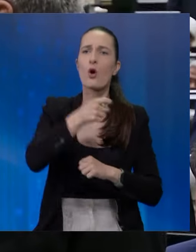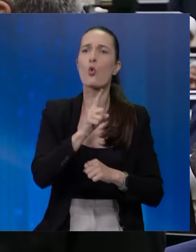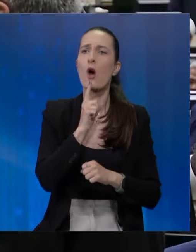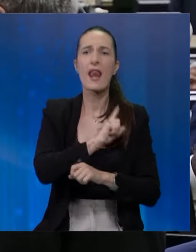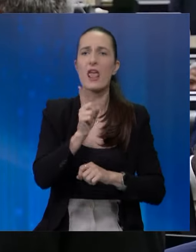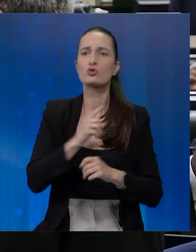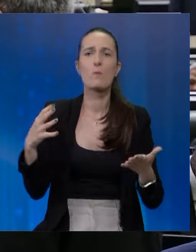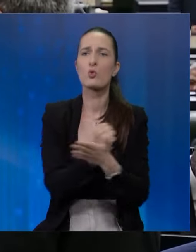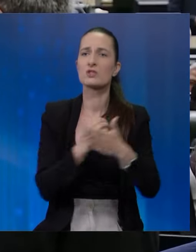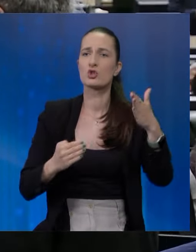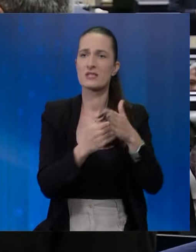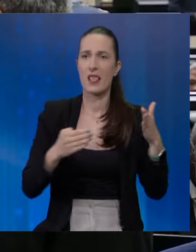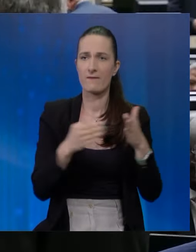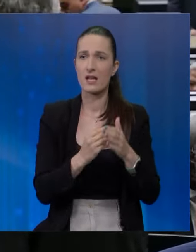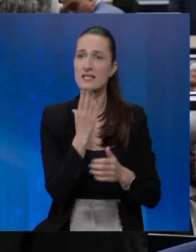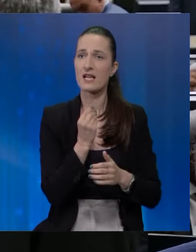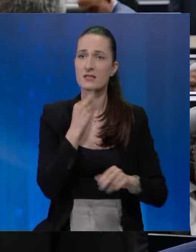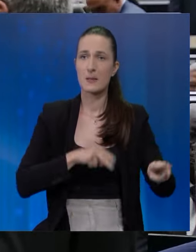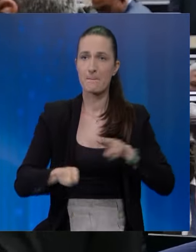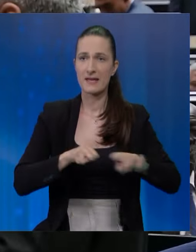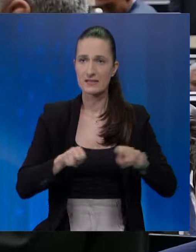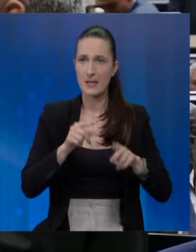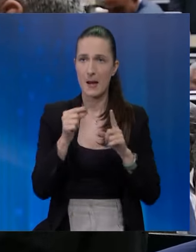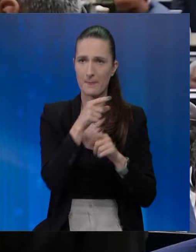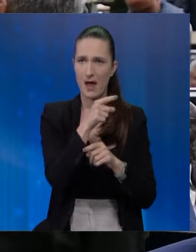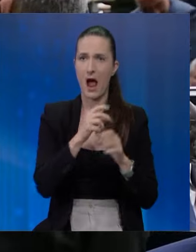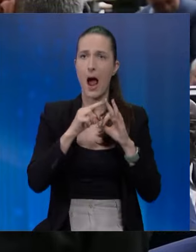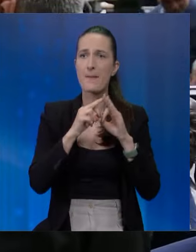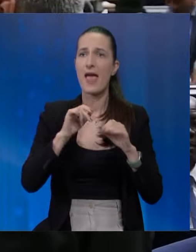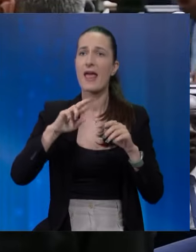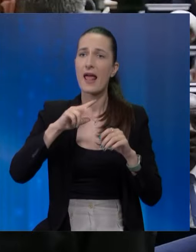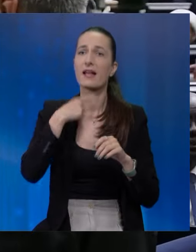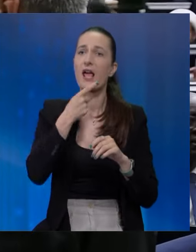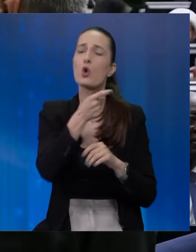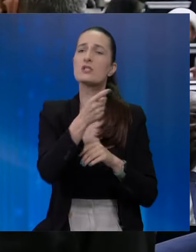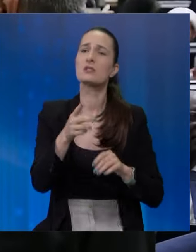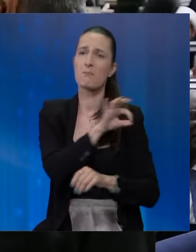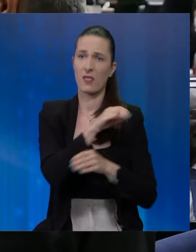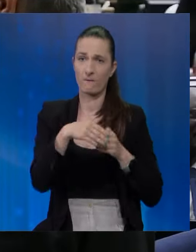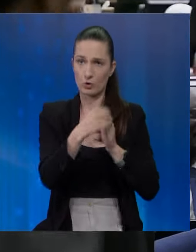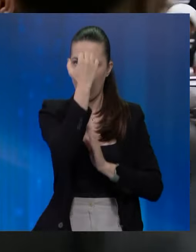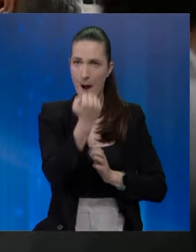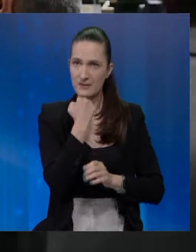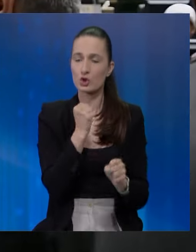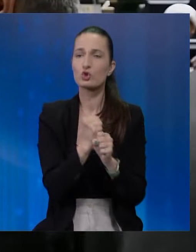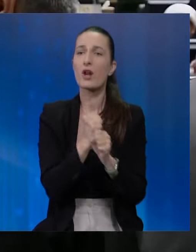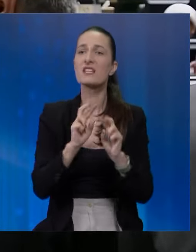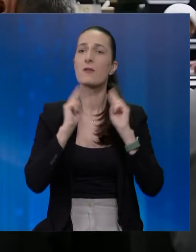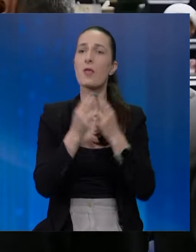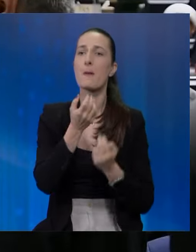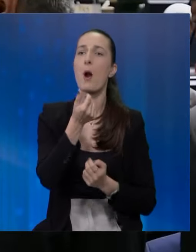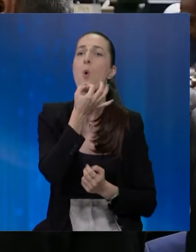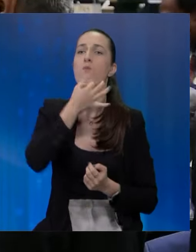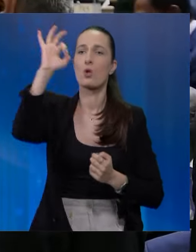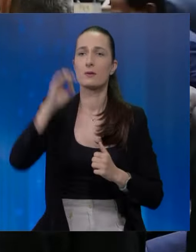ciljeve. Izraelski ministar kulturne baštine, Amičaj Eliahu, rekao je da smrt vođe Hamasa čini svijet malo boljim